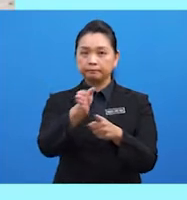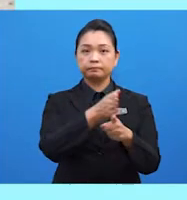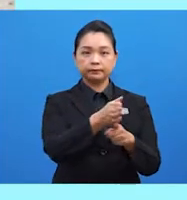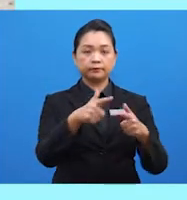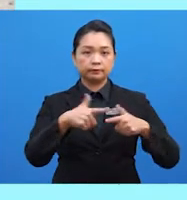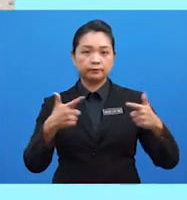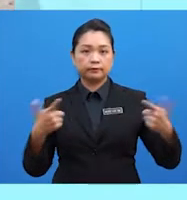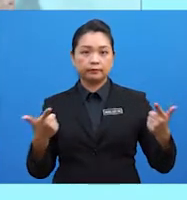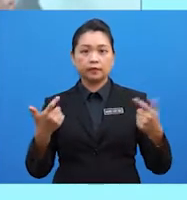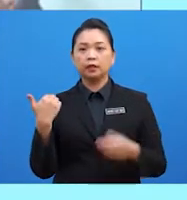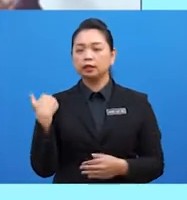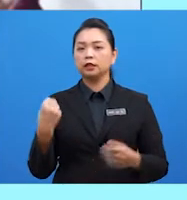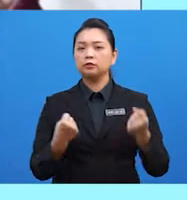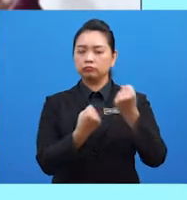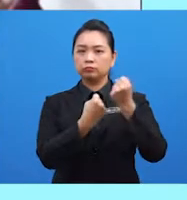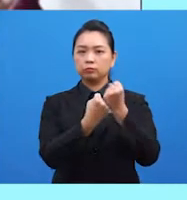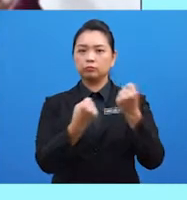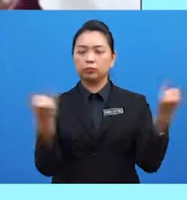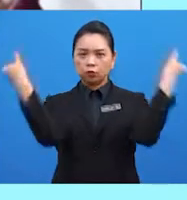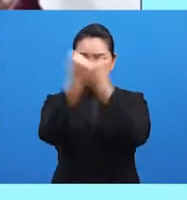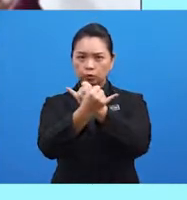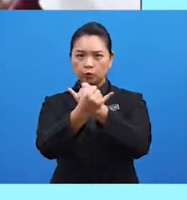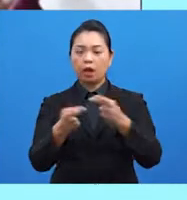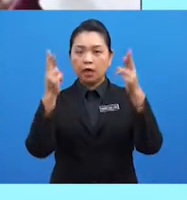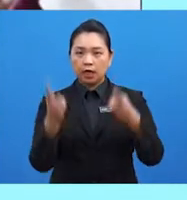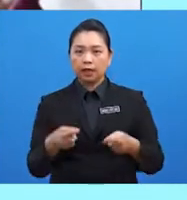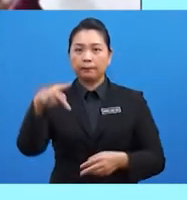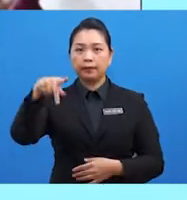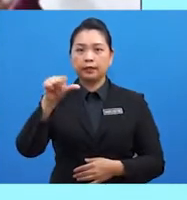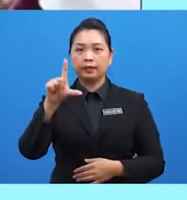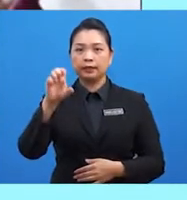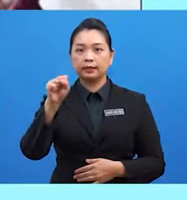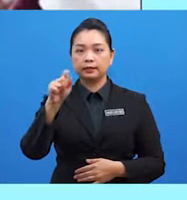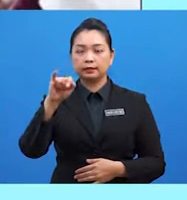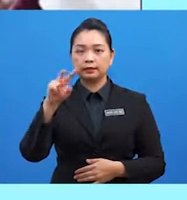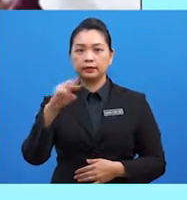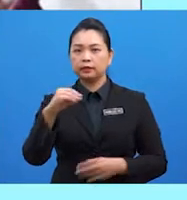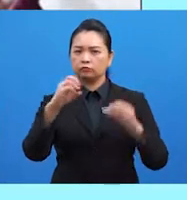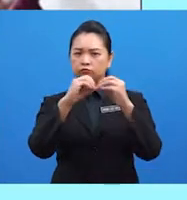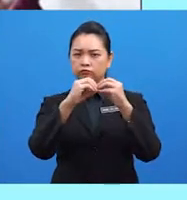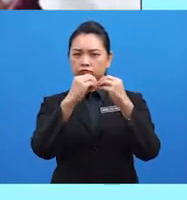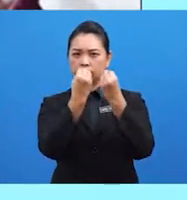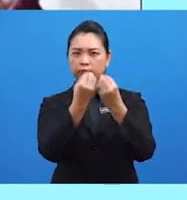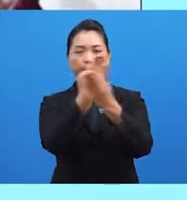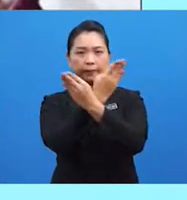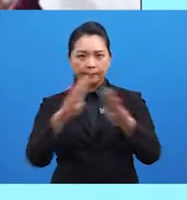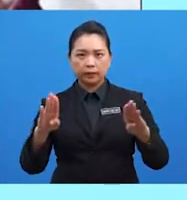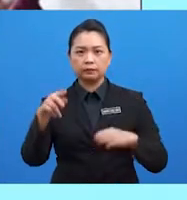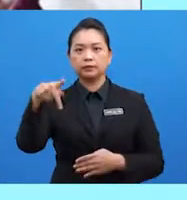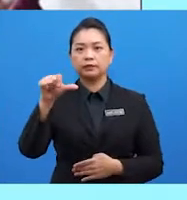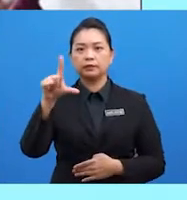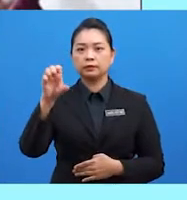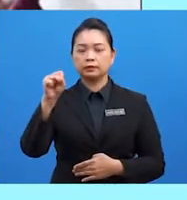lain pula menyokong perjuangan rakyat dan pertubuhan pembebasan Palestine,